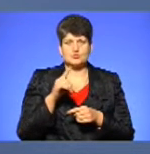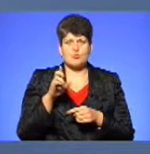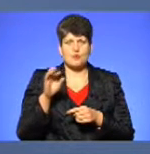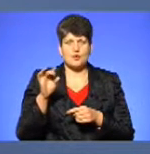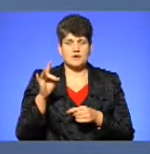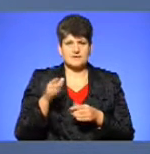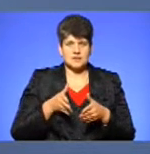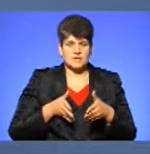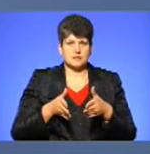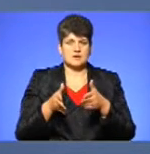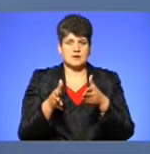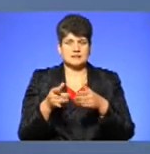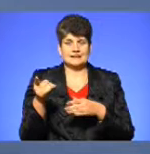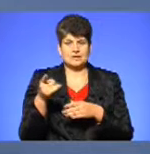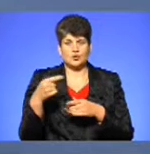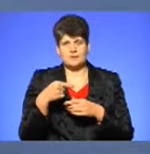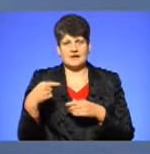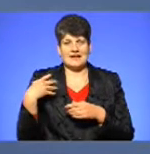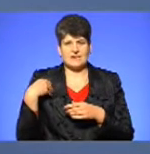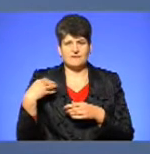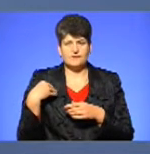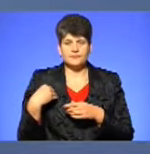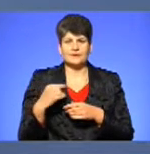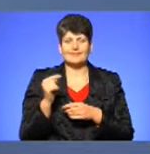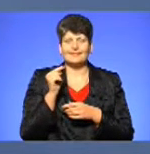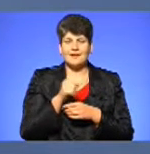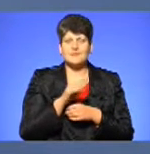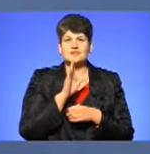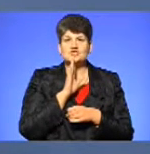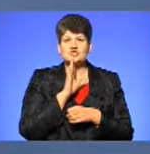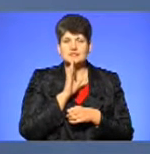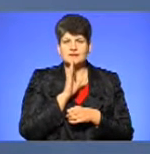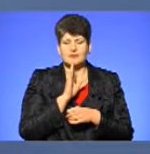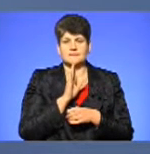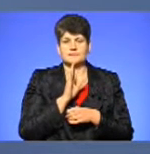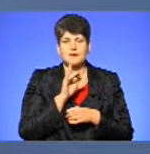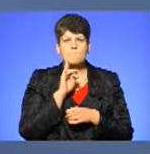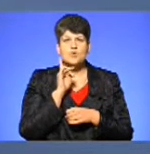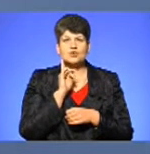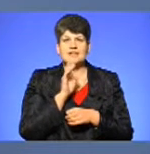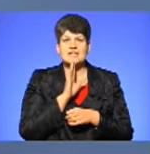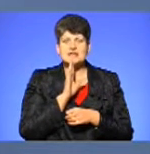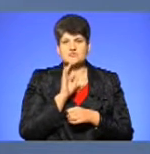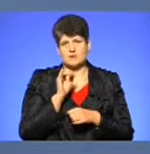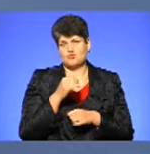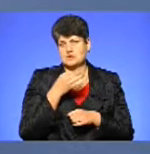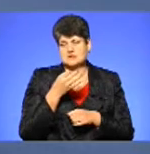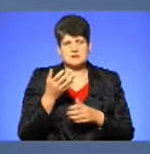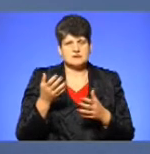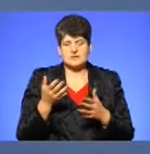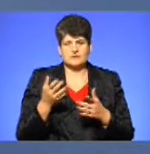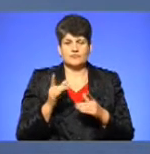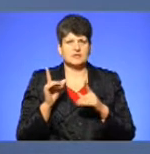трасі Тернопіль-Львів. Там жінка, молода дівчина, можна сказати, вона